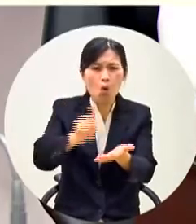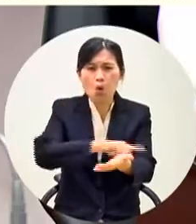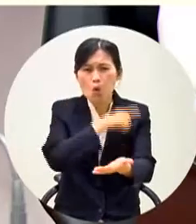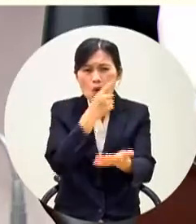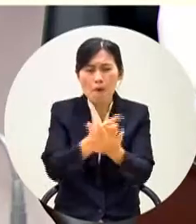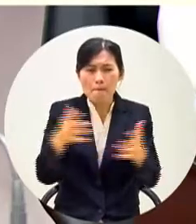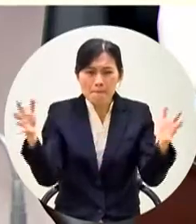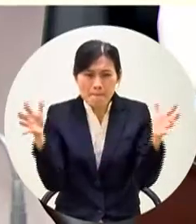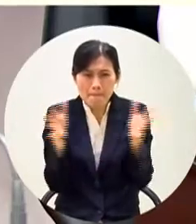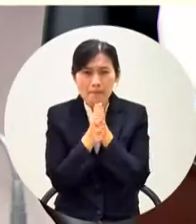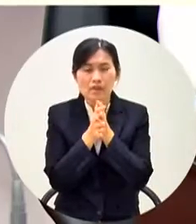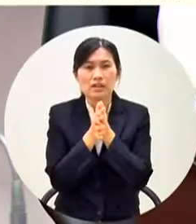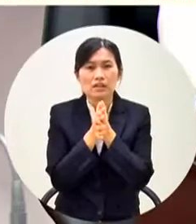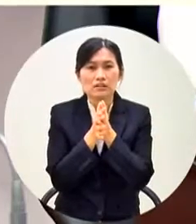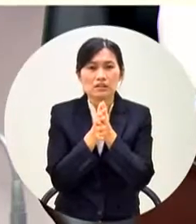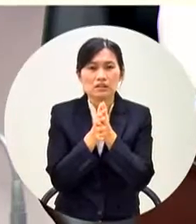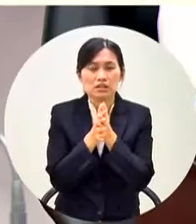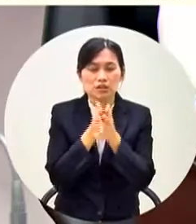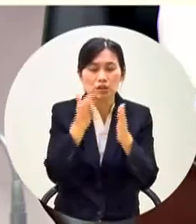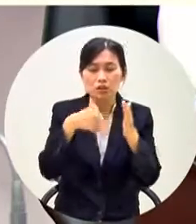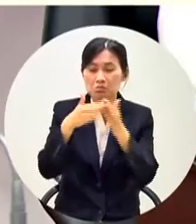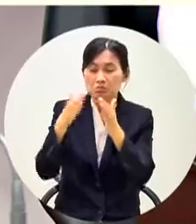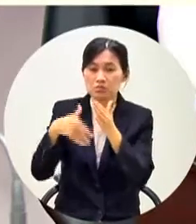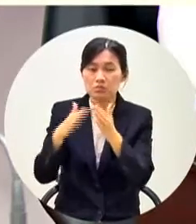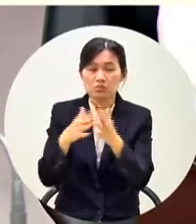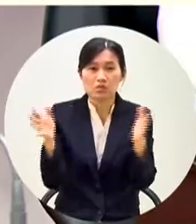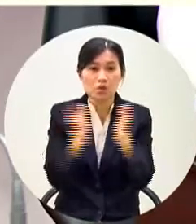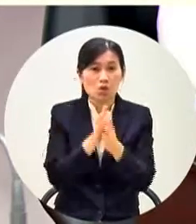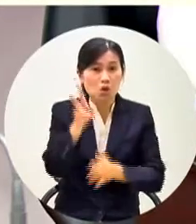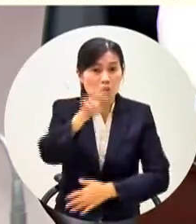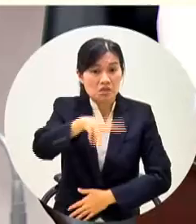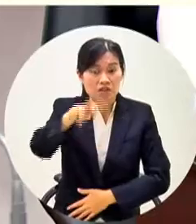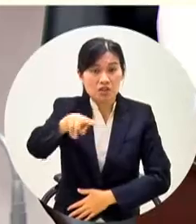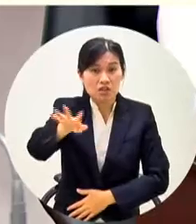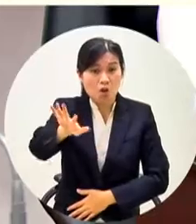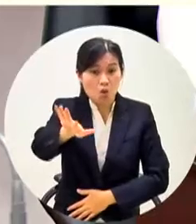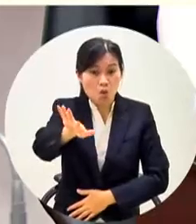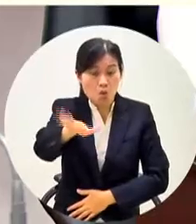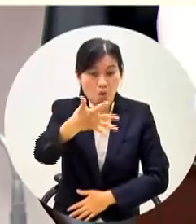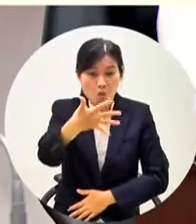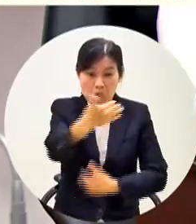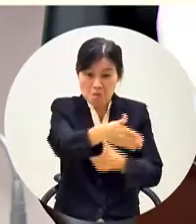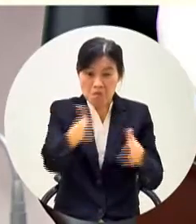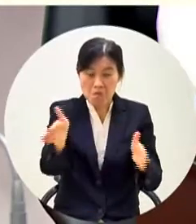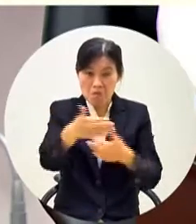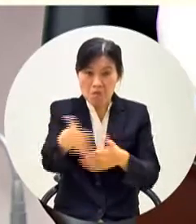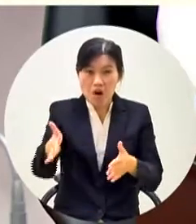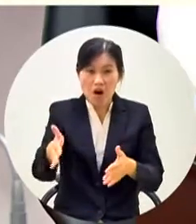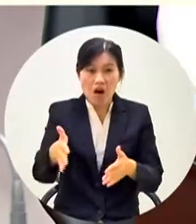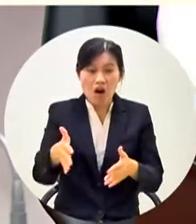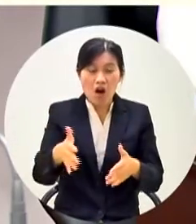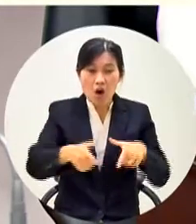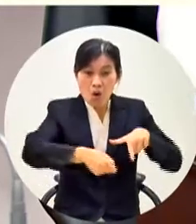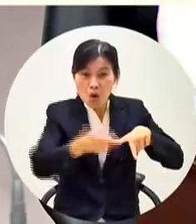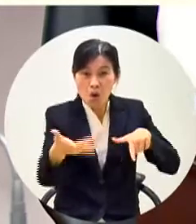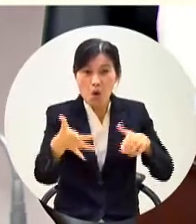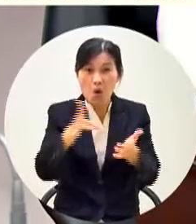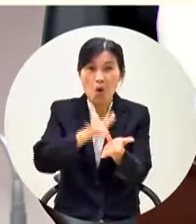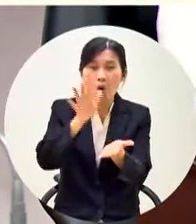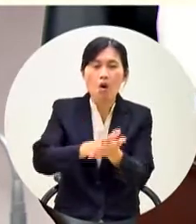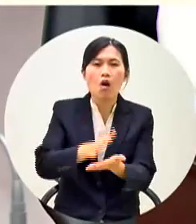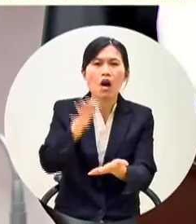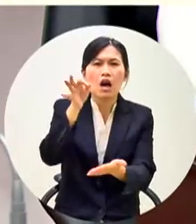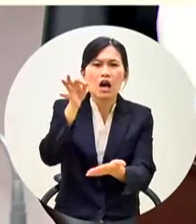起來三十四校的話兩千五百多你知道這個公開禁駕會多少錢嗎絕對會更神